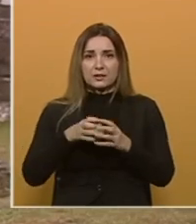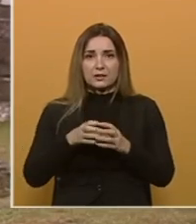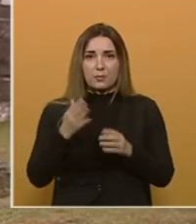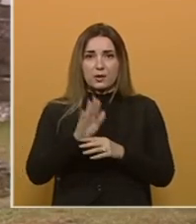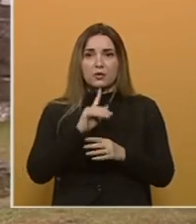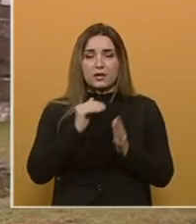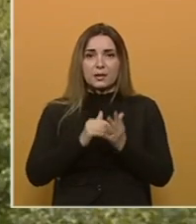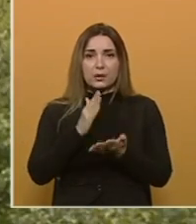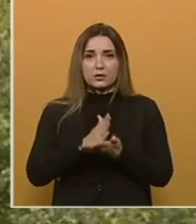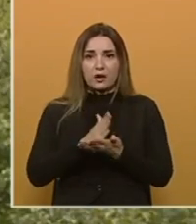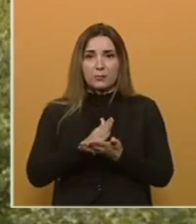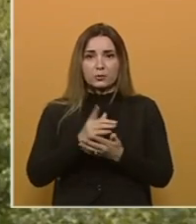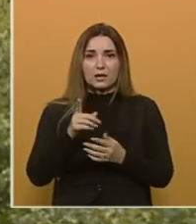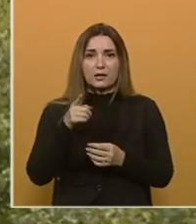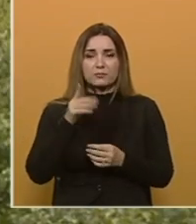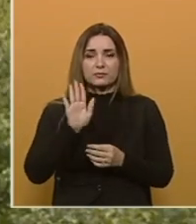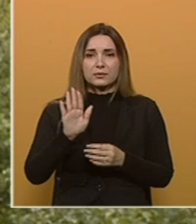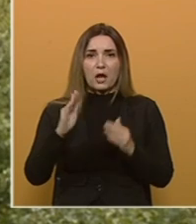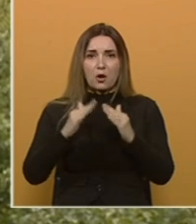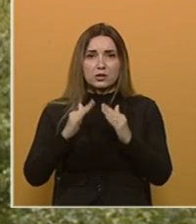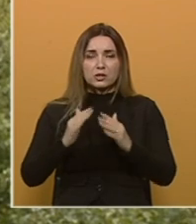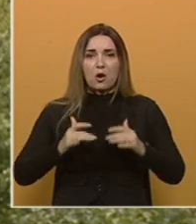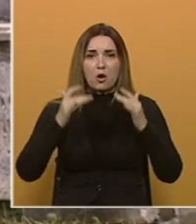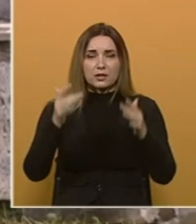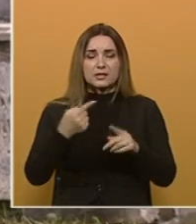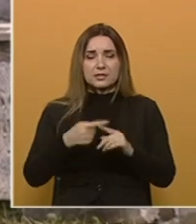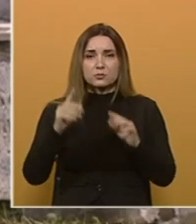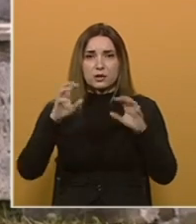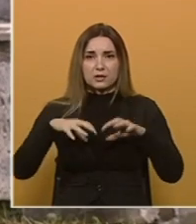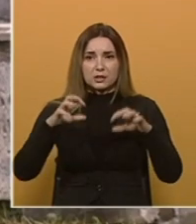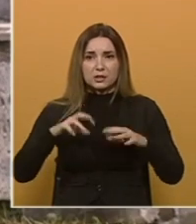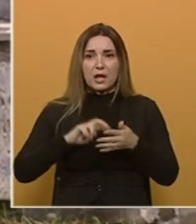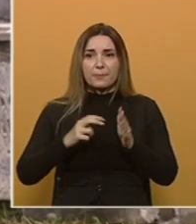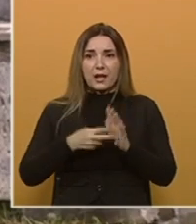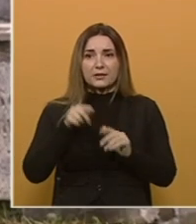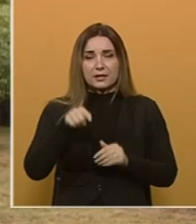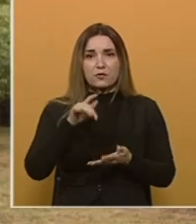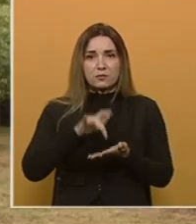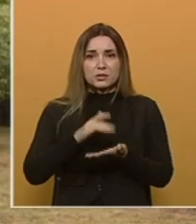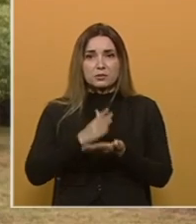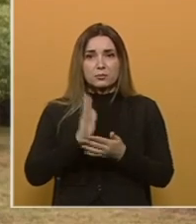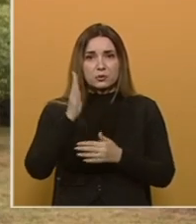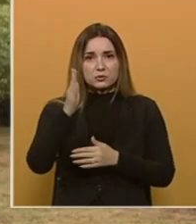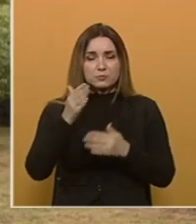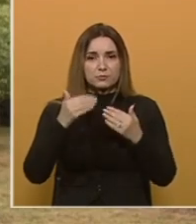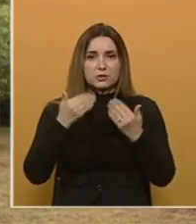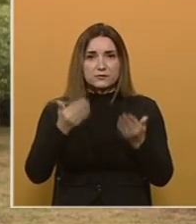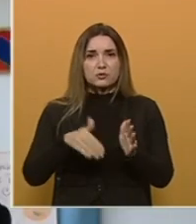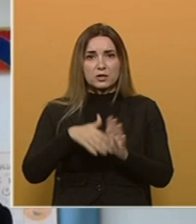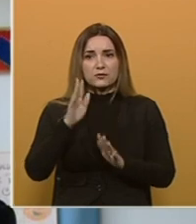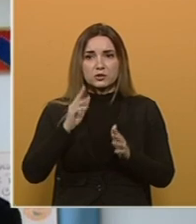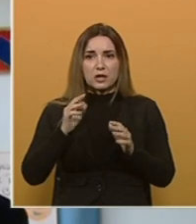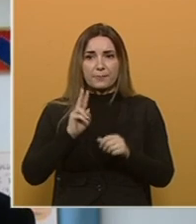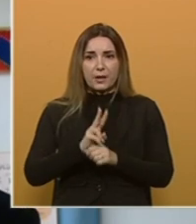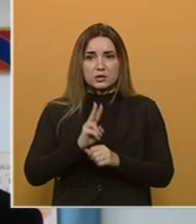koji je trebalo da bude održan na ognjištu Petra Kočića otkazan je zbog kiše. Plan je da se upravo na ovom mjestu u budućnosti posvećuje više pažnje.